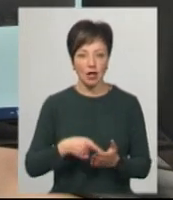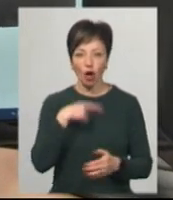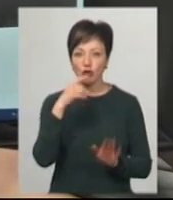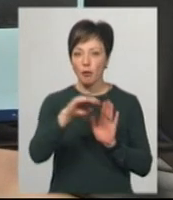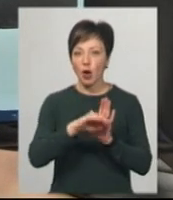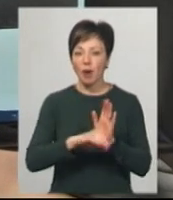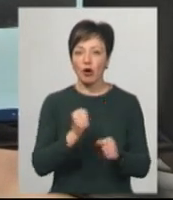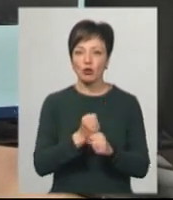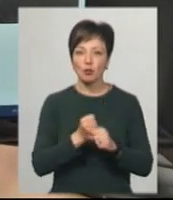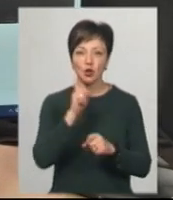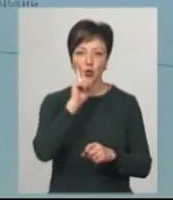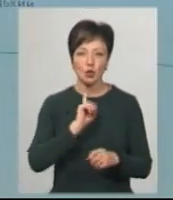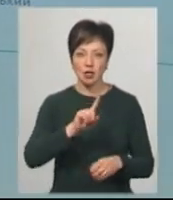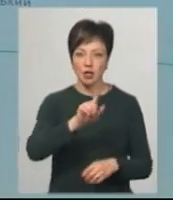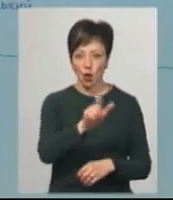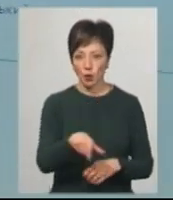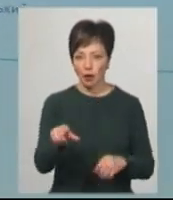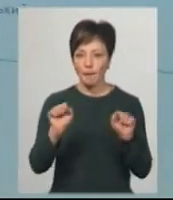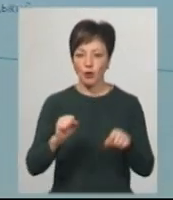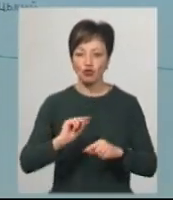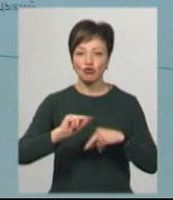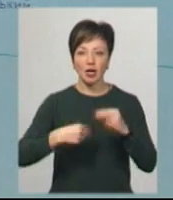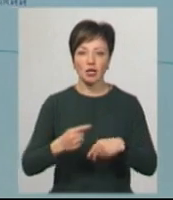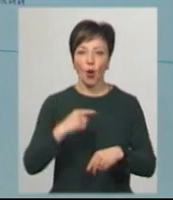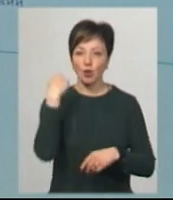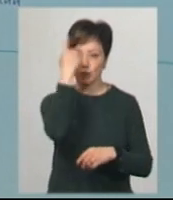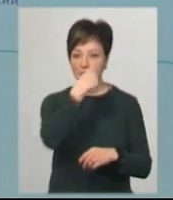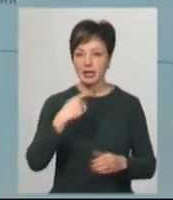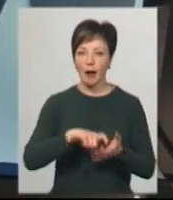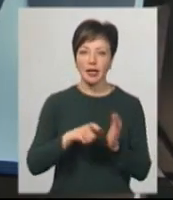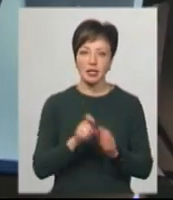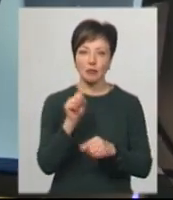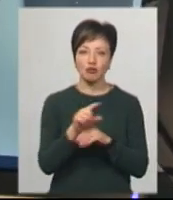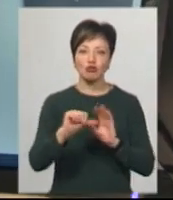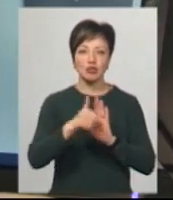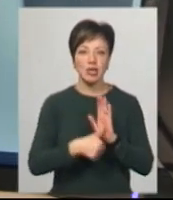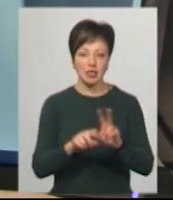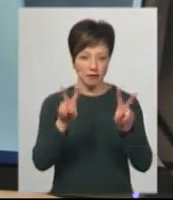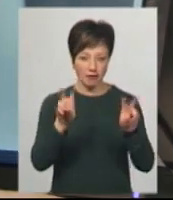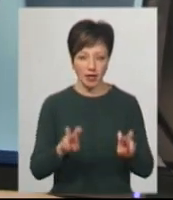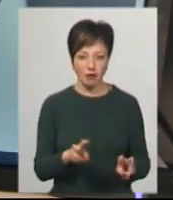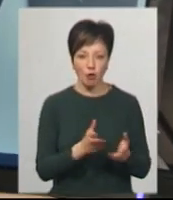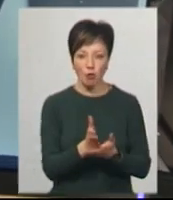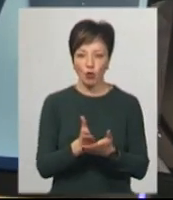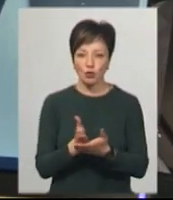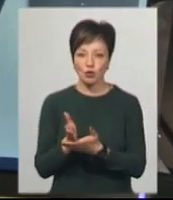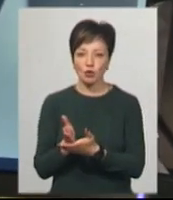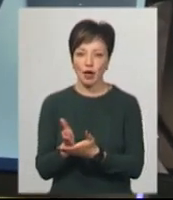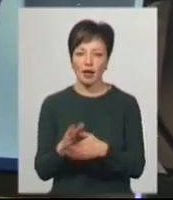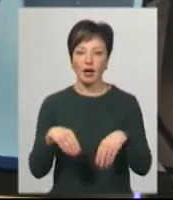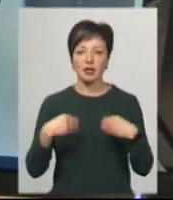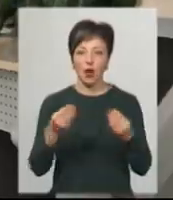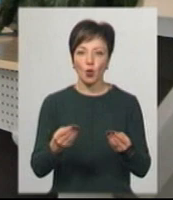програма розроблена для зручності містян, який може через особистий кабінет зі свого гаджету замовити 16 видів послуг, які надають структурні підрозділи